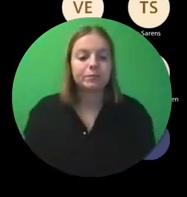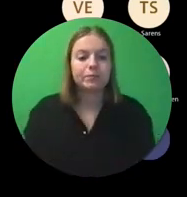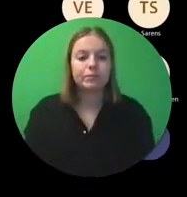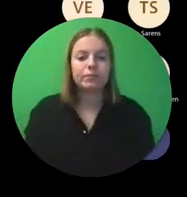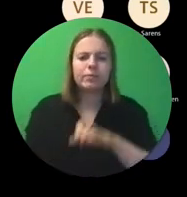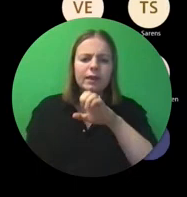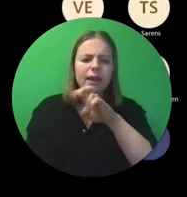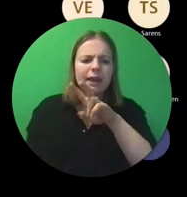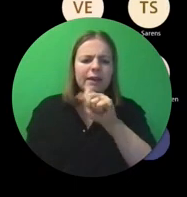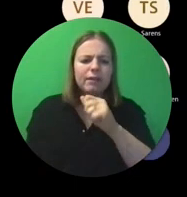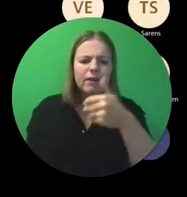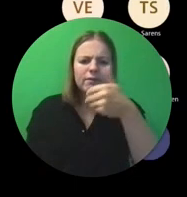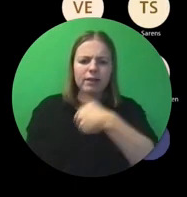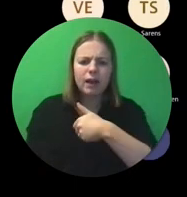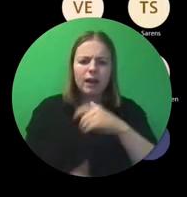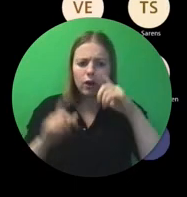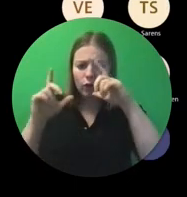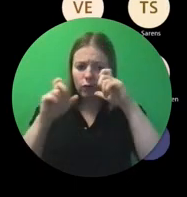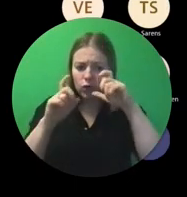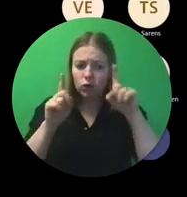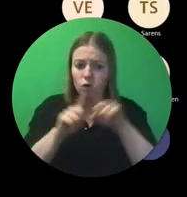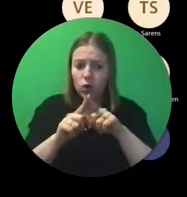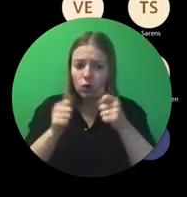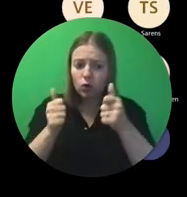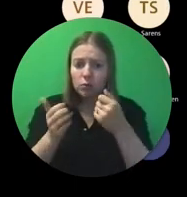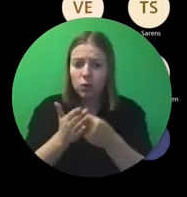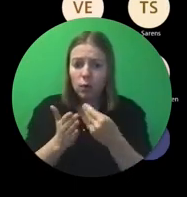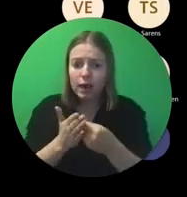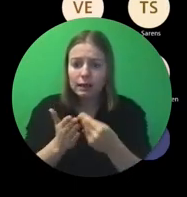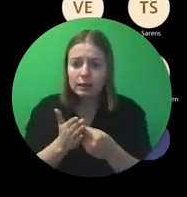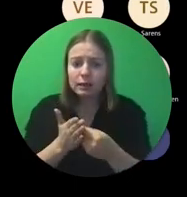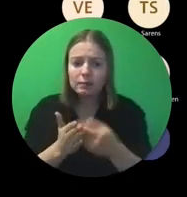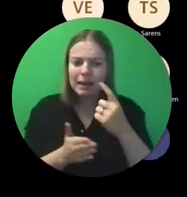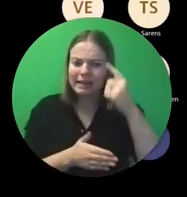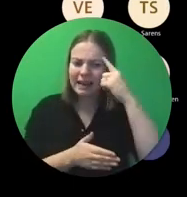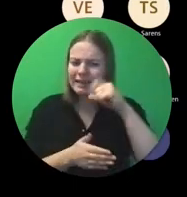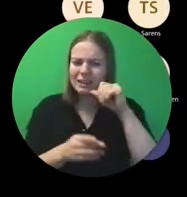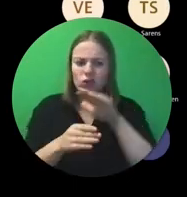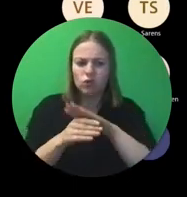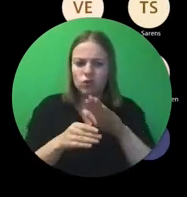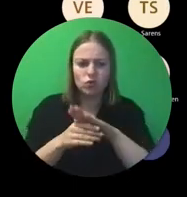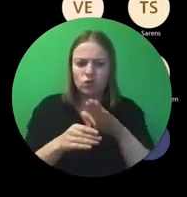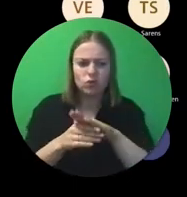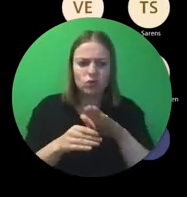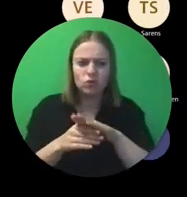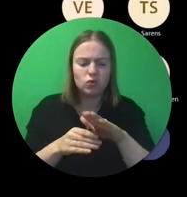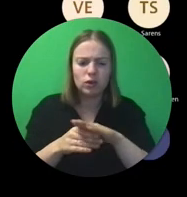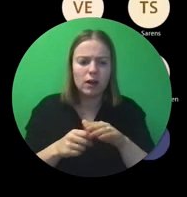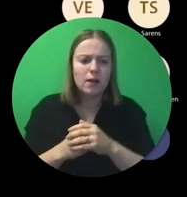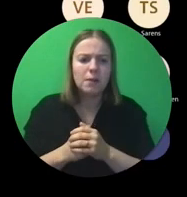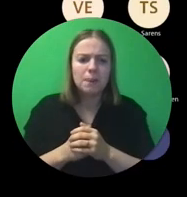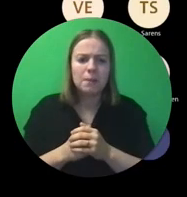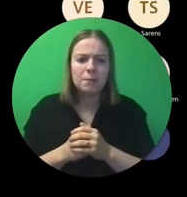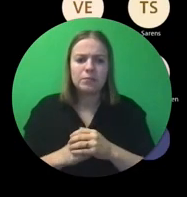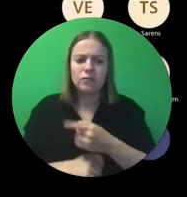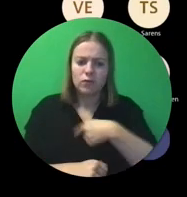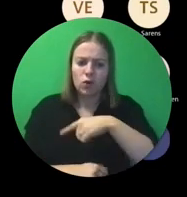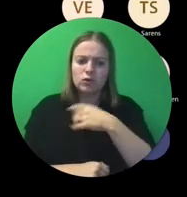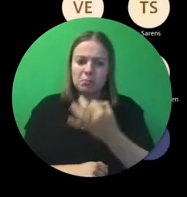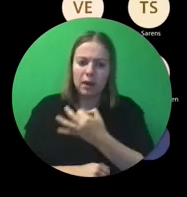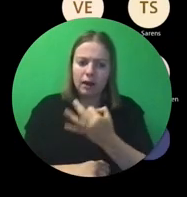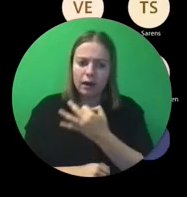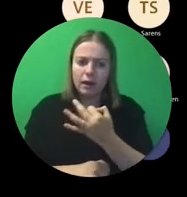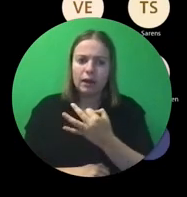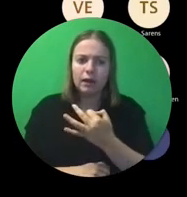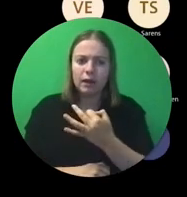Eva vraagt zich af of foto's ook een bewijsstuk zijn. Maar dat gaat niet voldoende zijn. Het is voor ons wel belangrijk dat